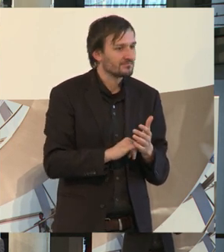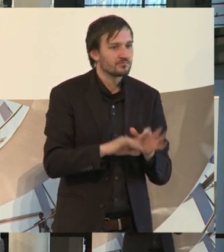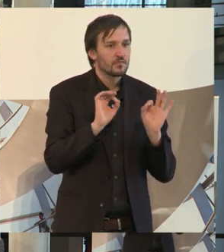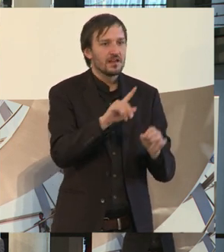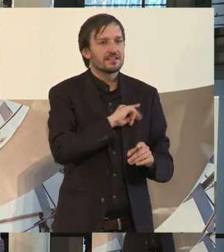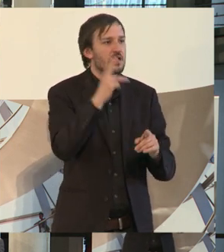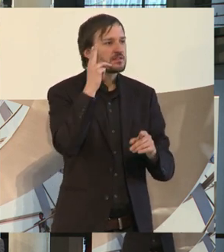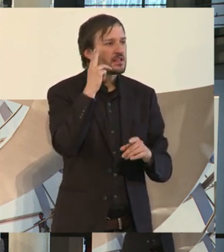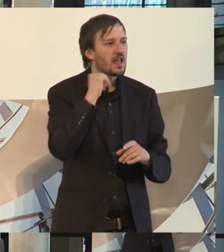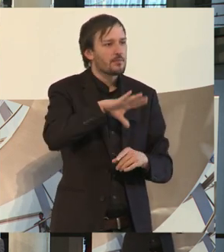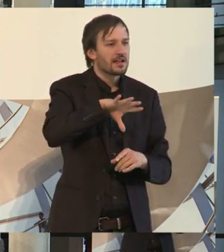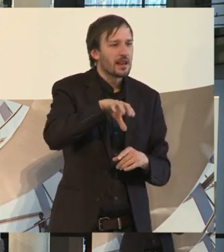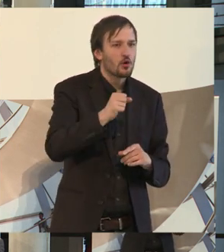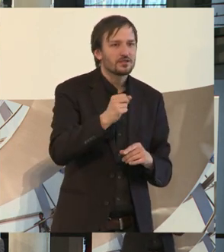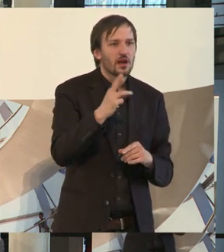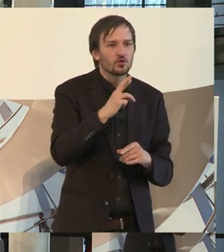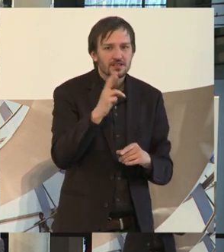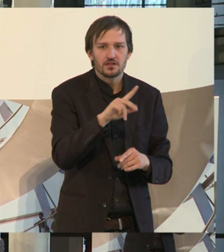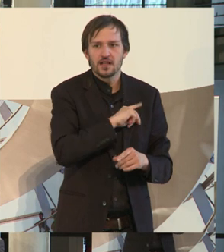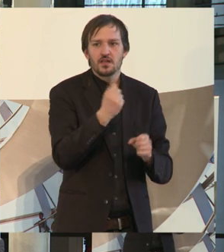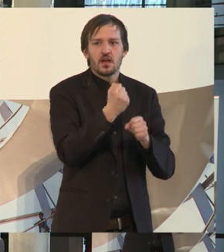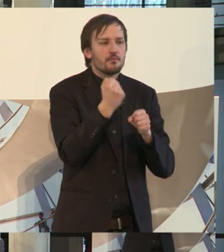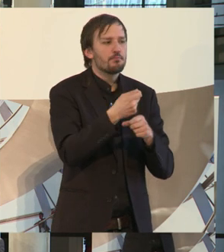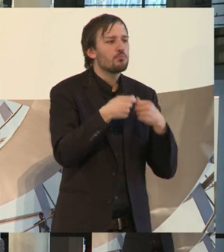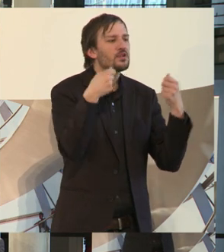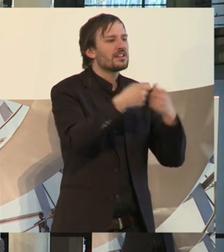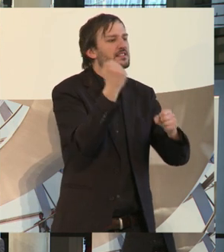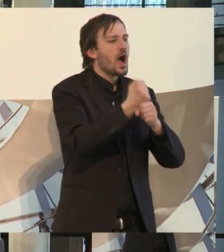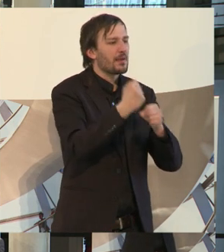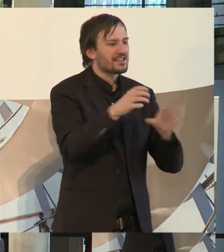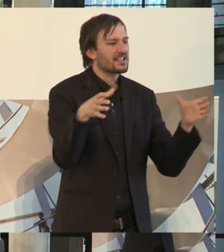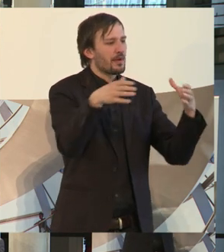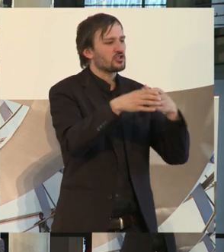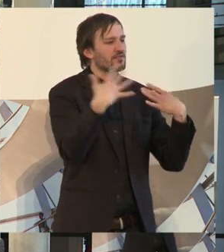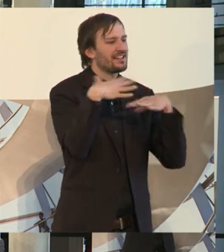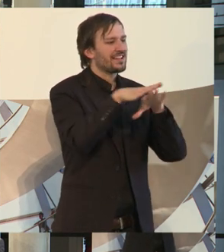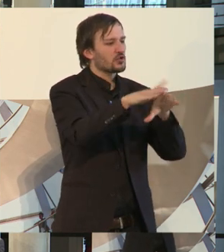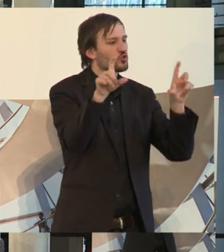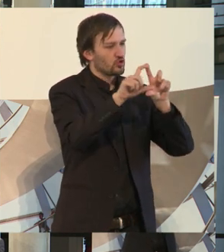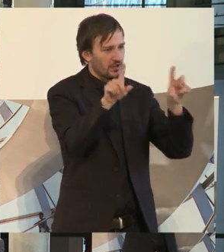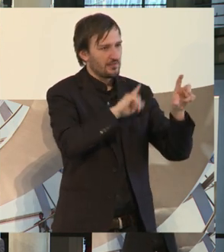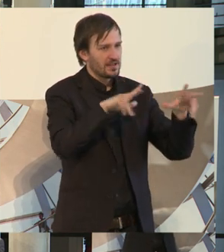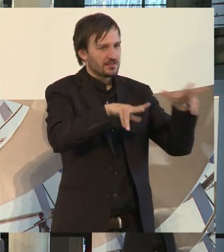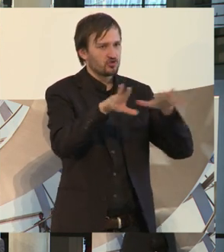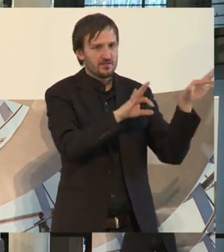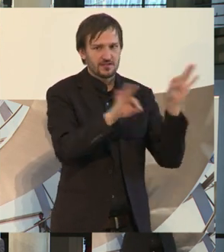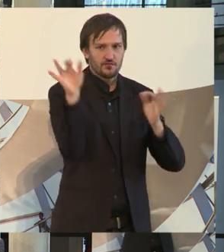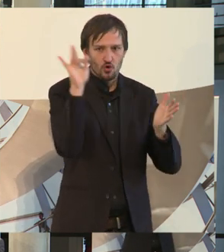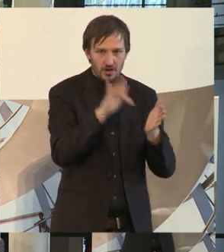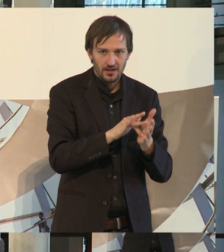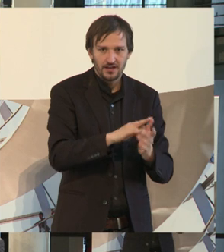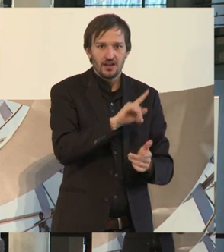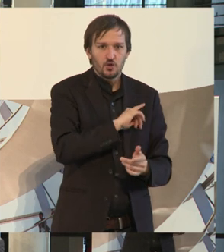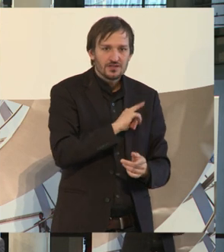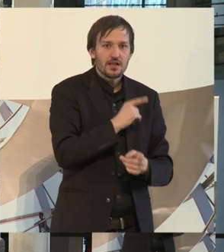mein Name ist Claudia Rustige, ich bin Geschäftsführerin der Bundesarbeitsgemeinschaft Integrationsunternehmen und ich möchte jetzt noch mal sagen, hier wird ja